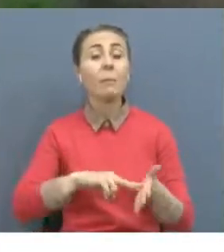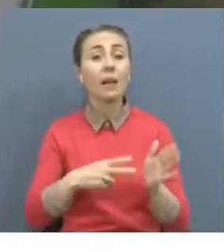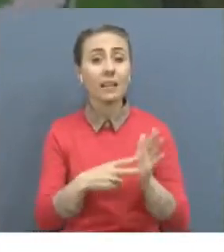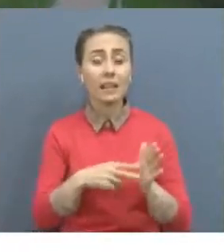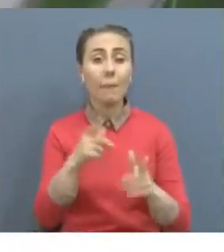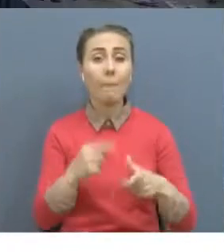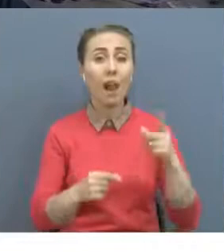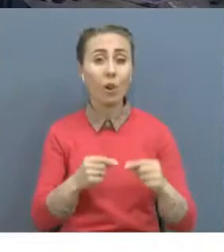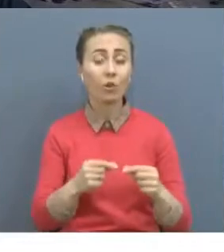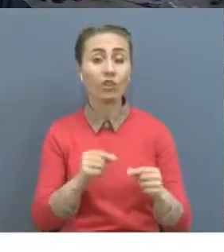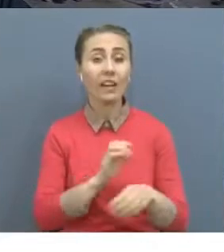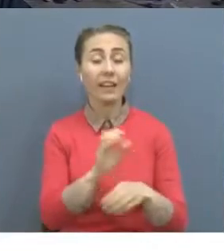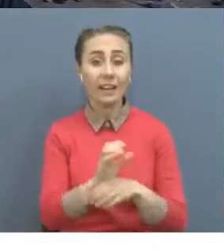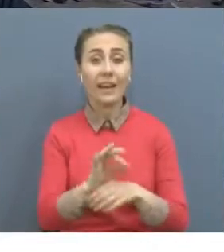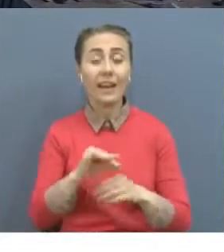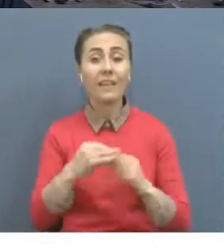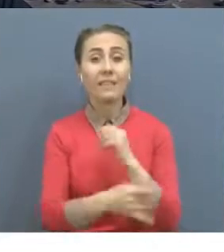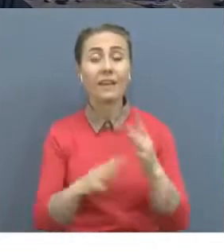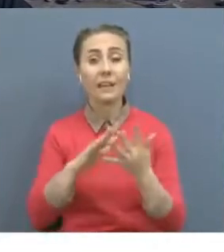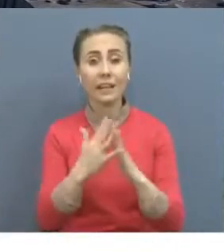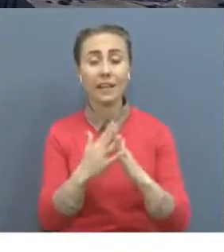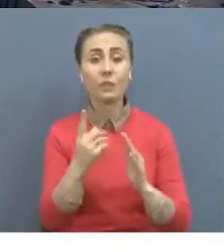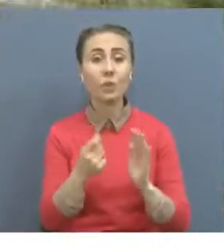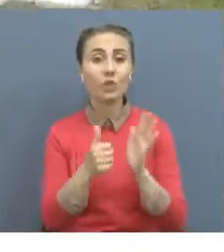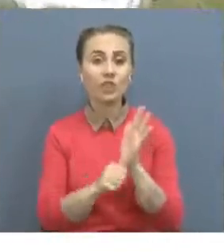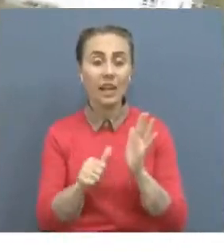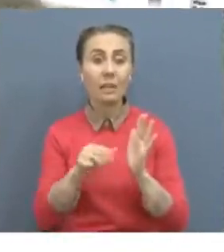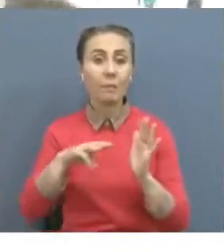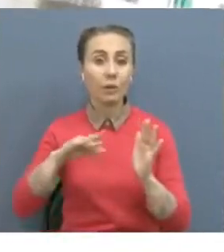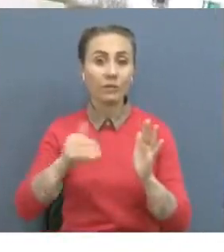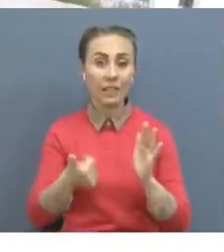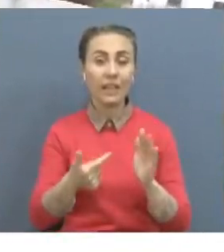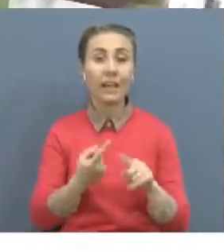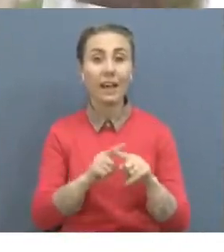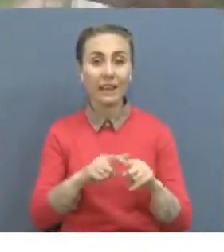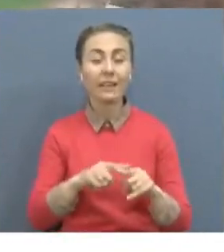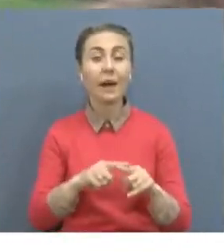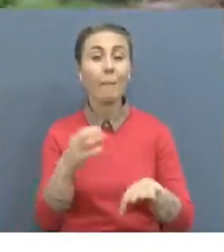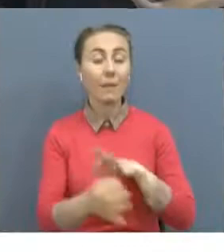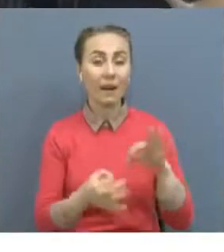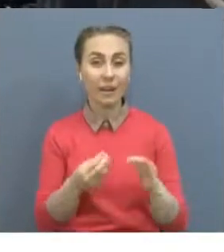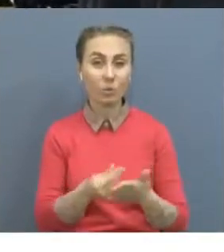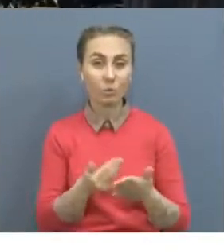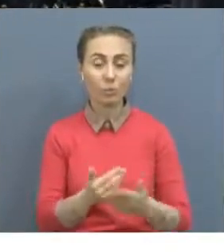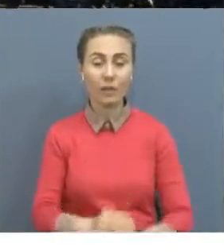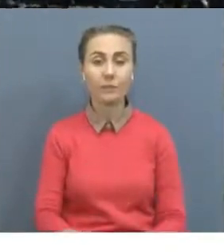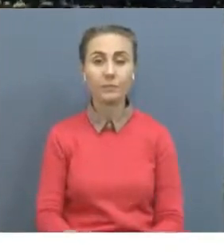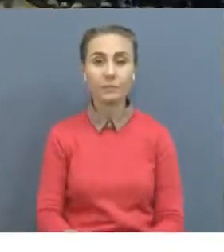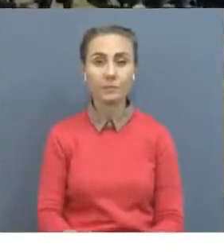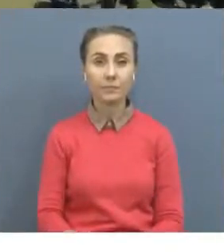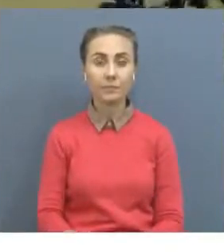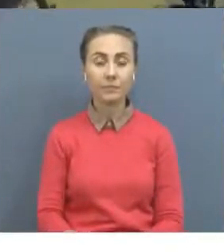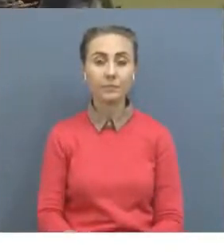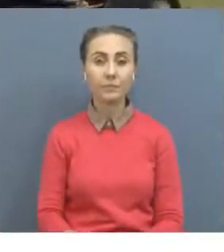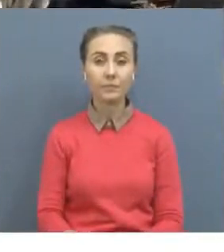үріғарасы бар сүт фермасының құрылысы жоспарланған. Жұбағыны 160 миллион тенге. Айгылмырза ғалегізі Нұрсултан Ибраев, Асиржан Абергенова,